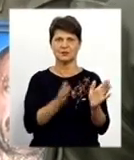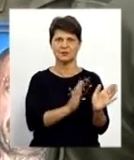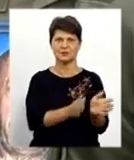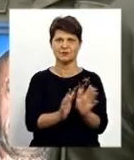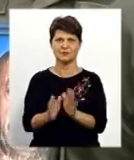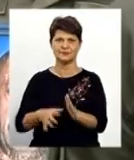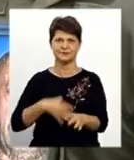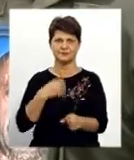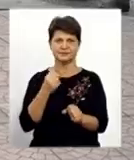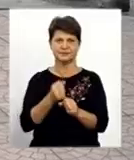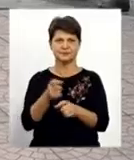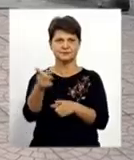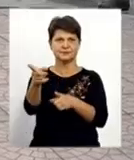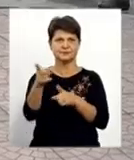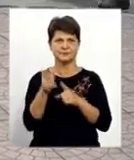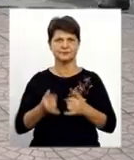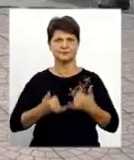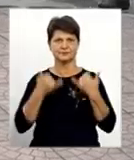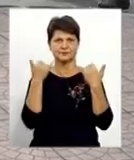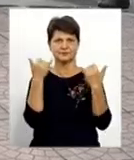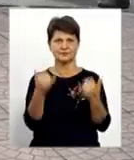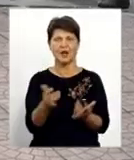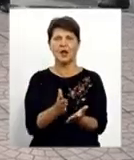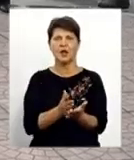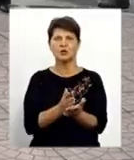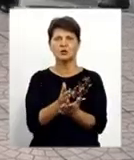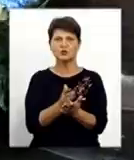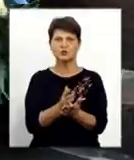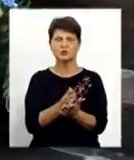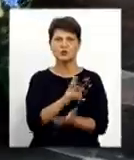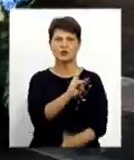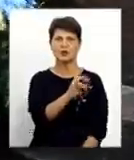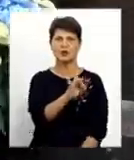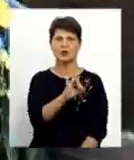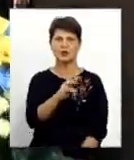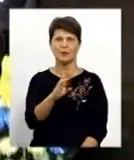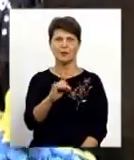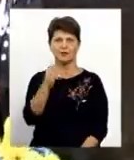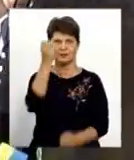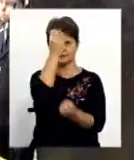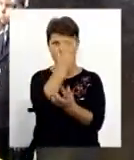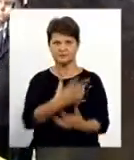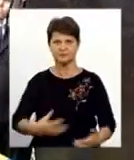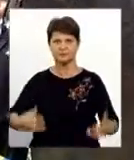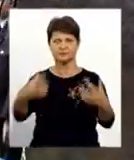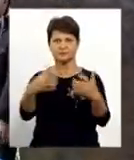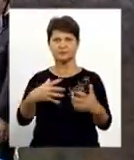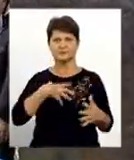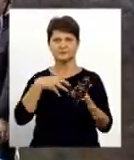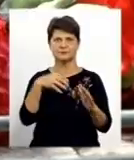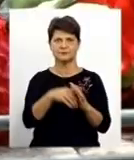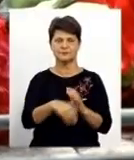прогунав військовий залп. Також поліцейські, які служать у Краматорську, поклали квіти до меморіальної дошки загиблому колезі